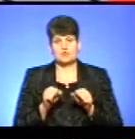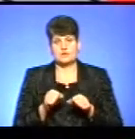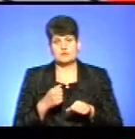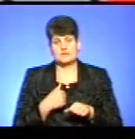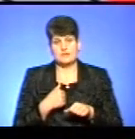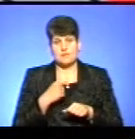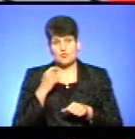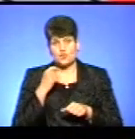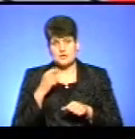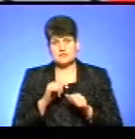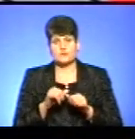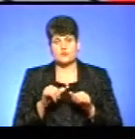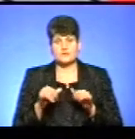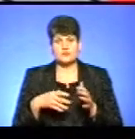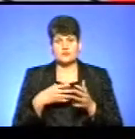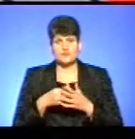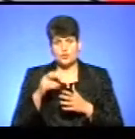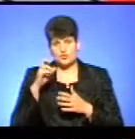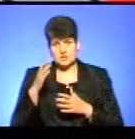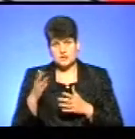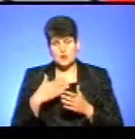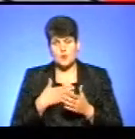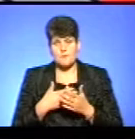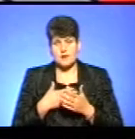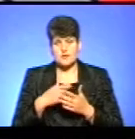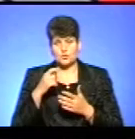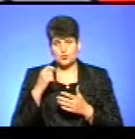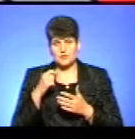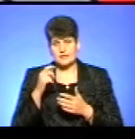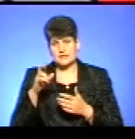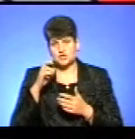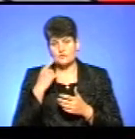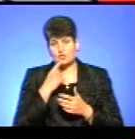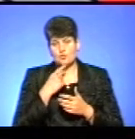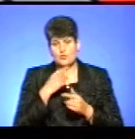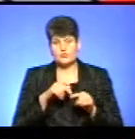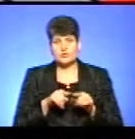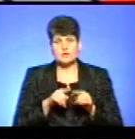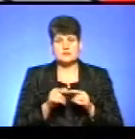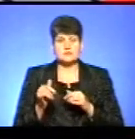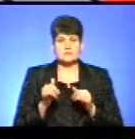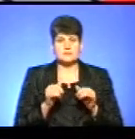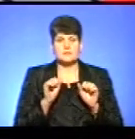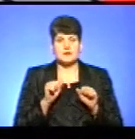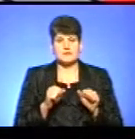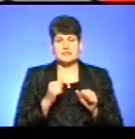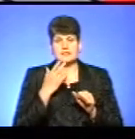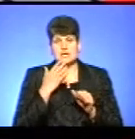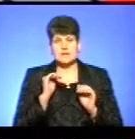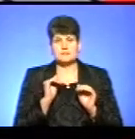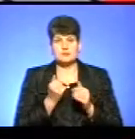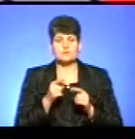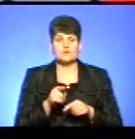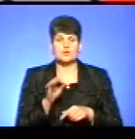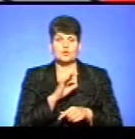нам, як українців, розвивати свою державу, громадян України і державну мову, і одночасно забезпечував права національних меншин для того, щоб вони